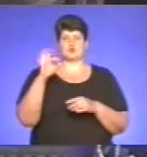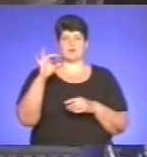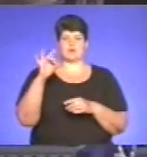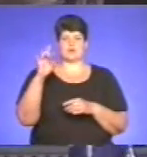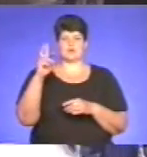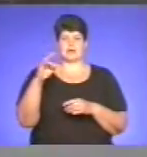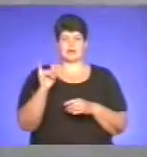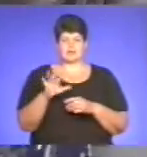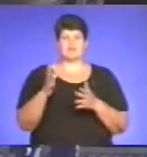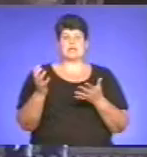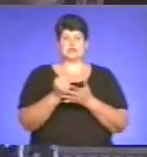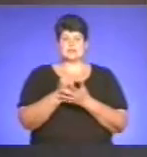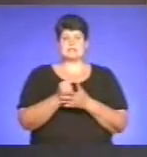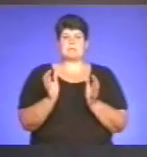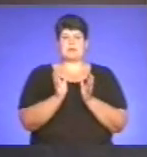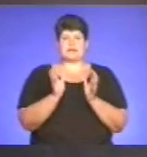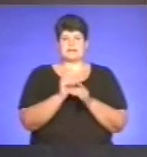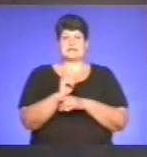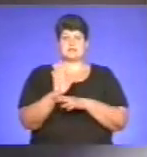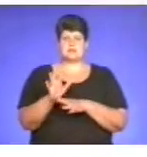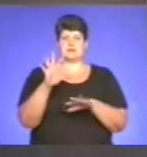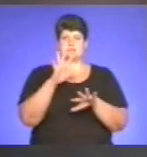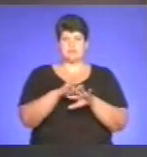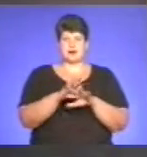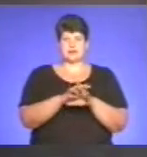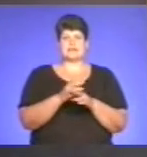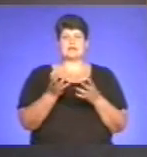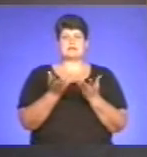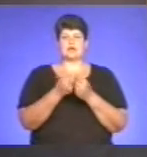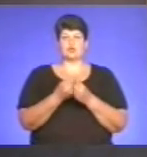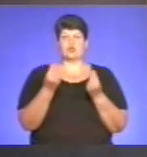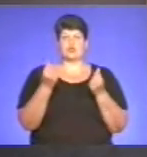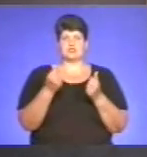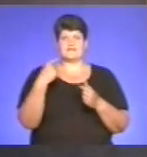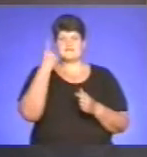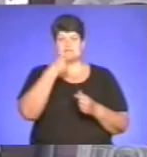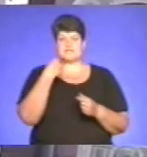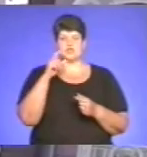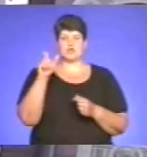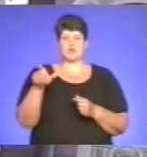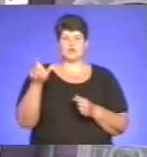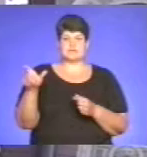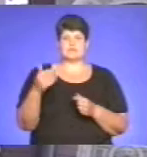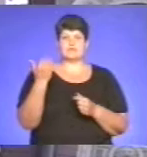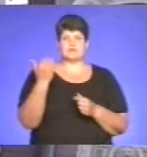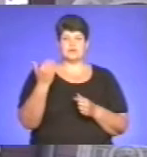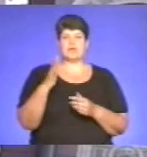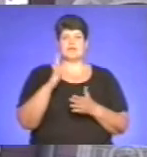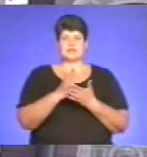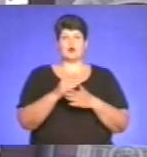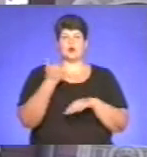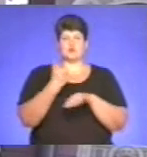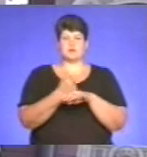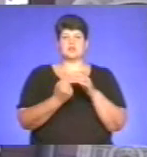зберегти цінову стабільність і збільшити ресурсну базу банків за рахунок коштів фізичних осіб. Саме вони, за словами Соркіна, є основним джерелом